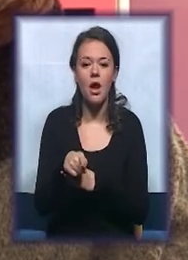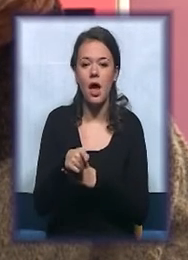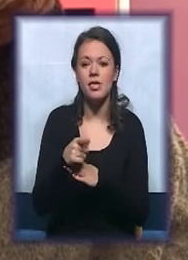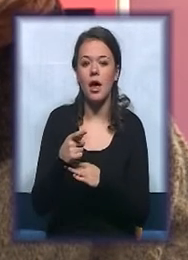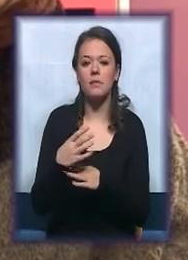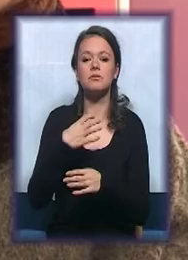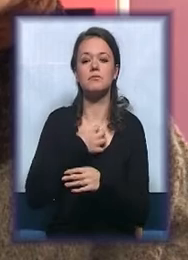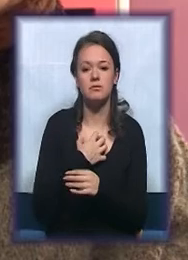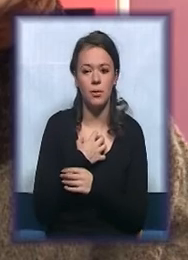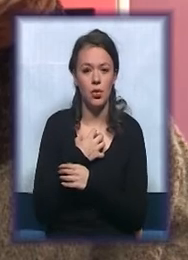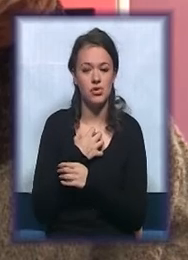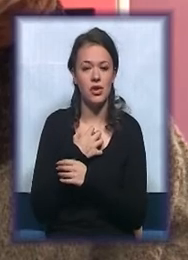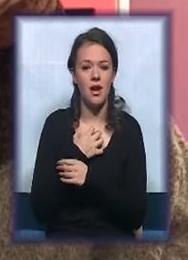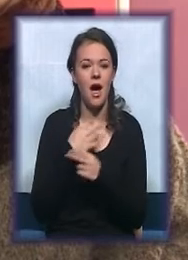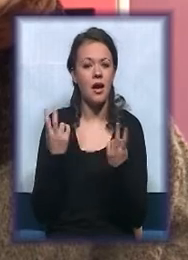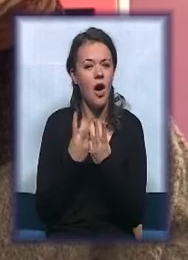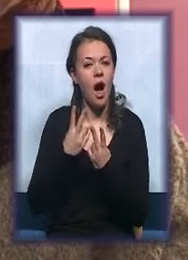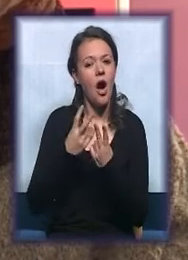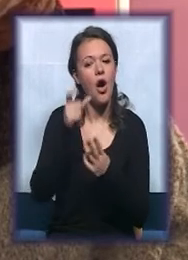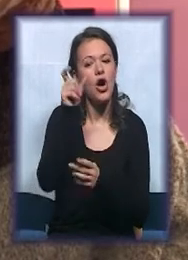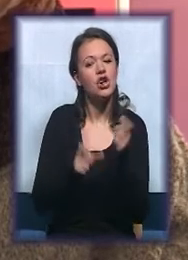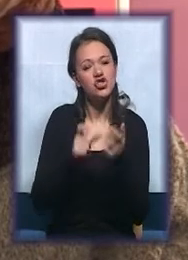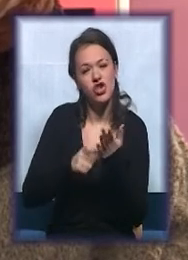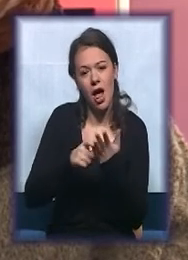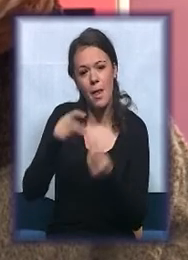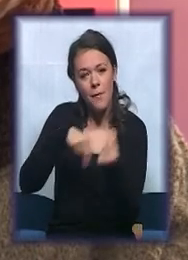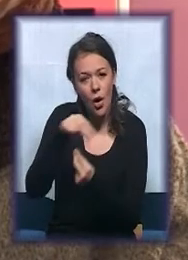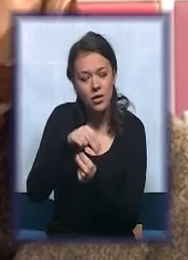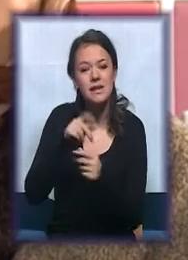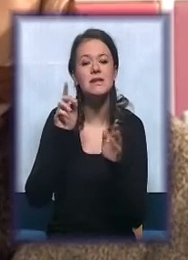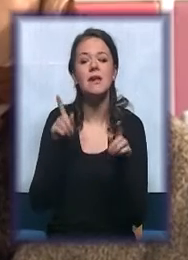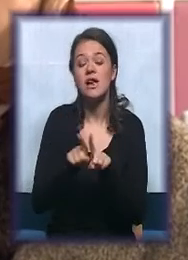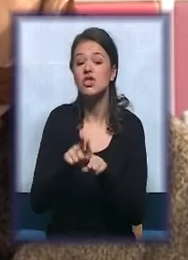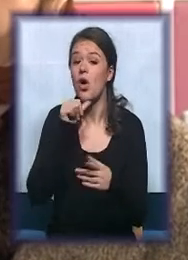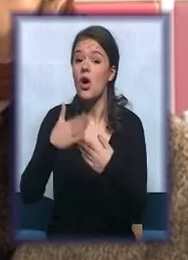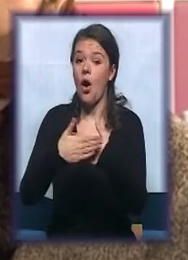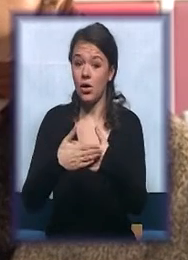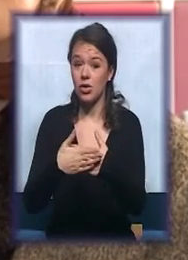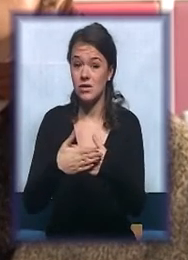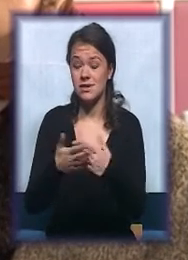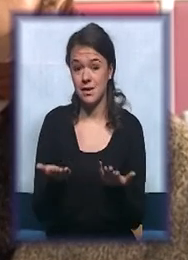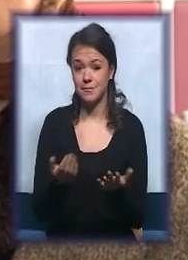Znači kako svaki član porodice pojedinačno, tako i njihovi odnosi. Istovremeno,